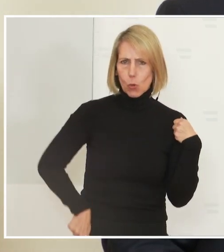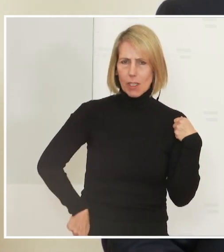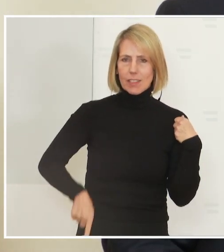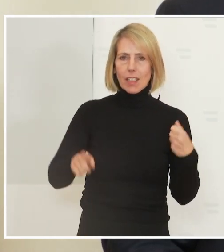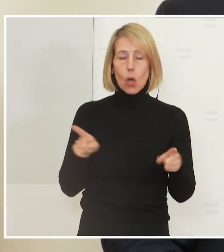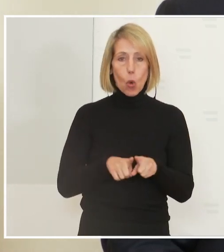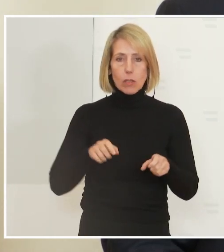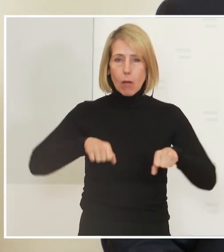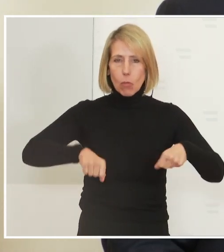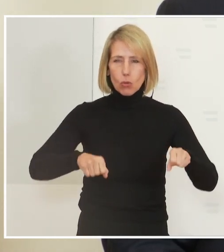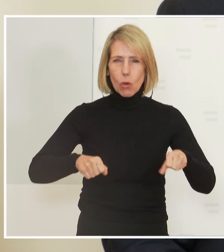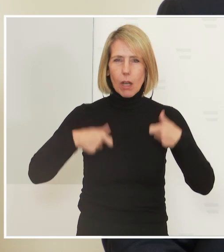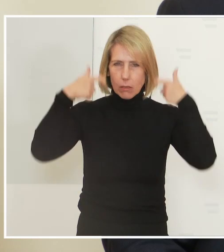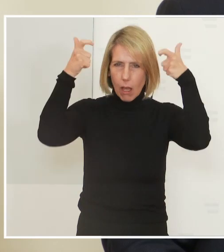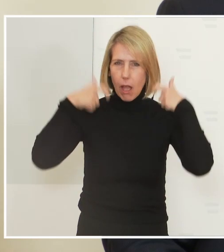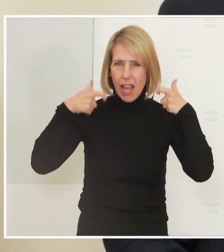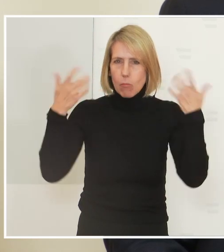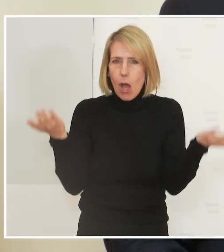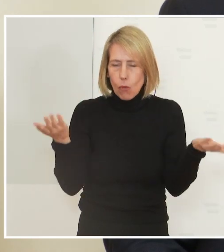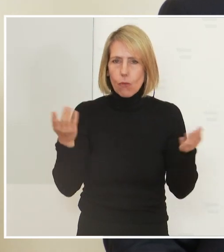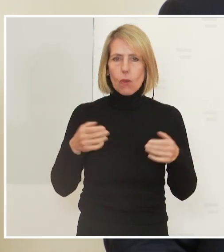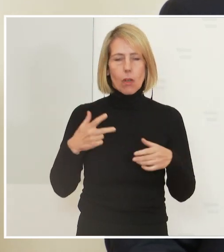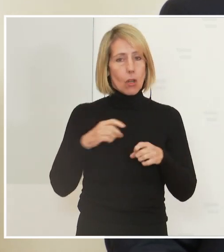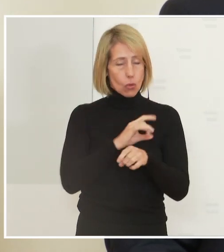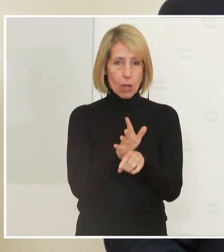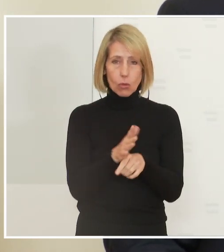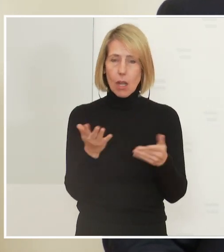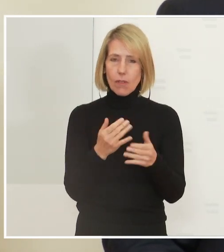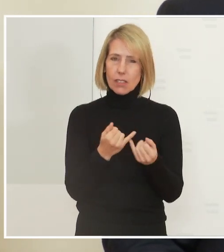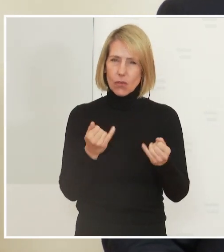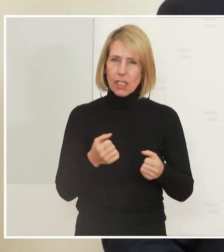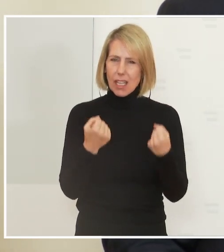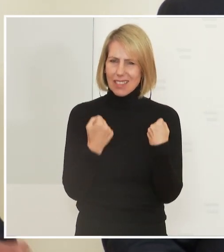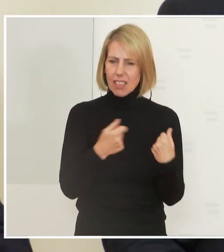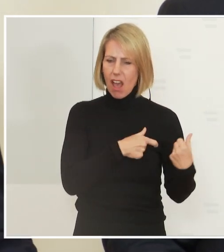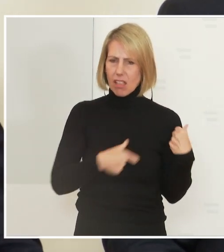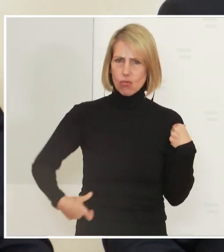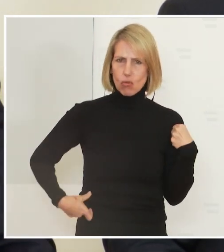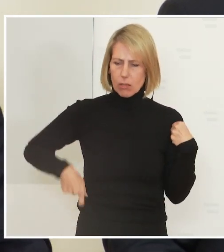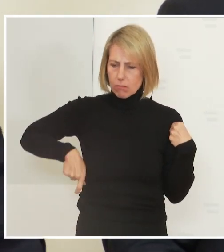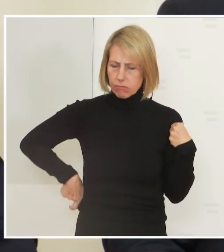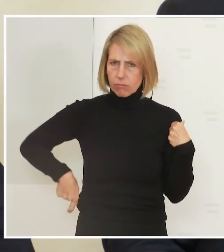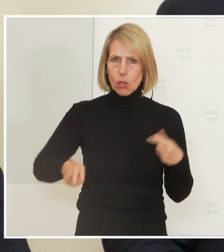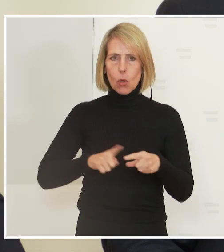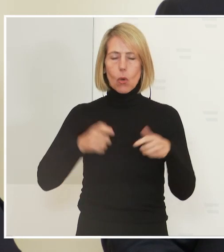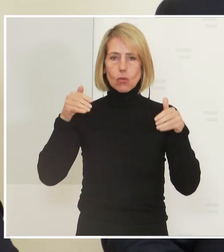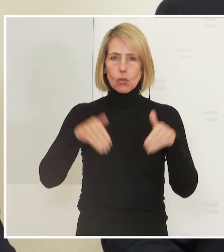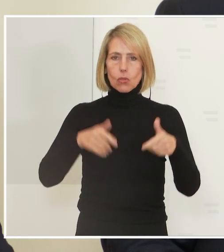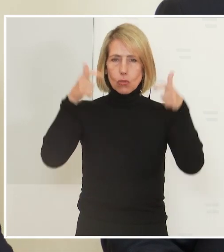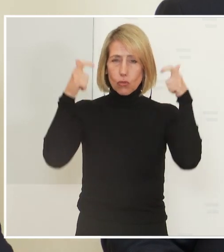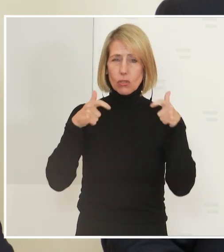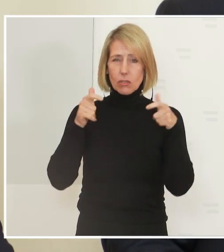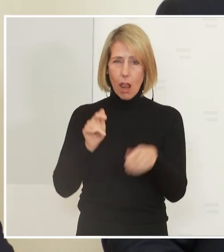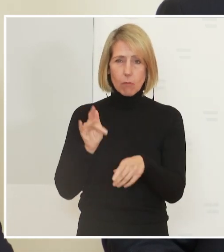setzen Sie einen Helm auf. Und die Corona-Impfung ist quasi unser Sicherheitsgurt, unser Schutzhelm gegen den